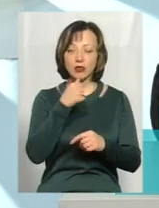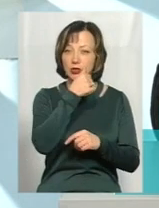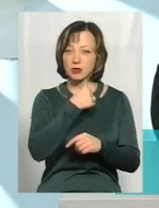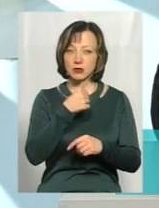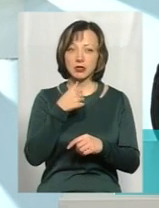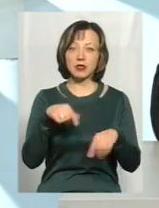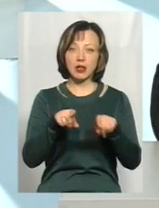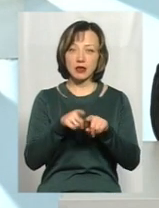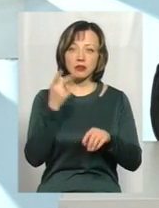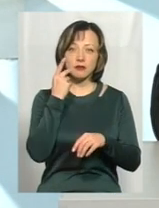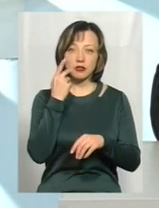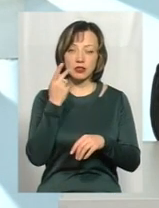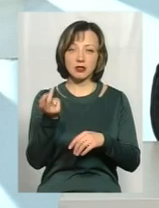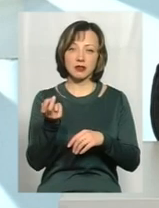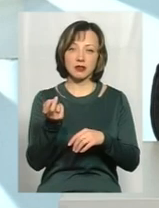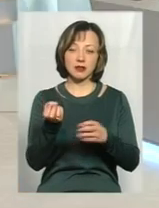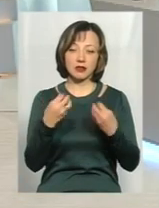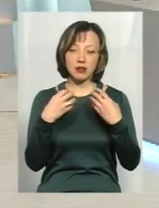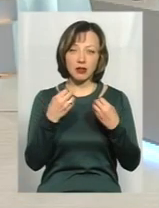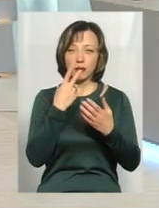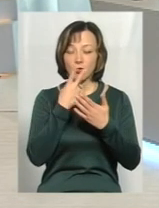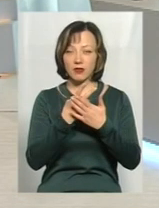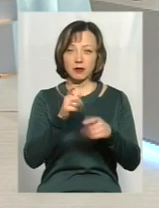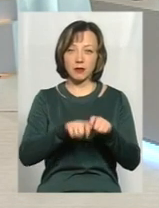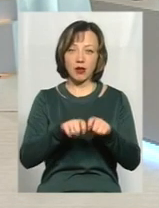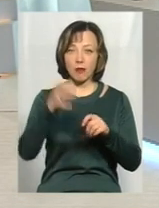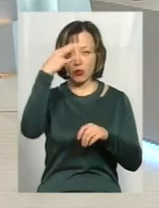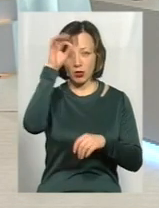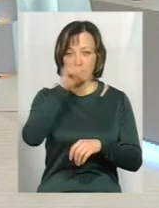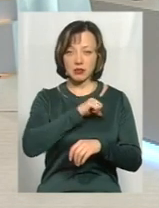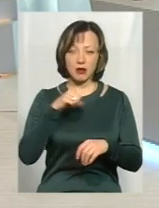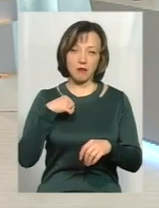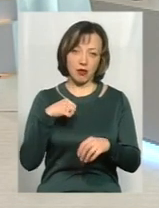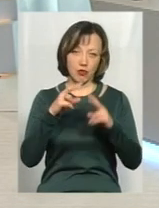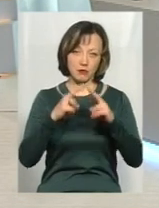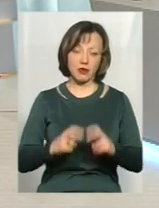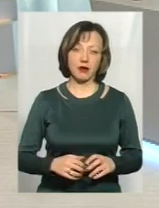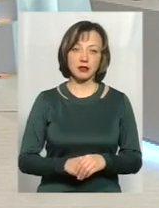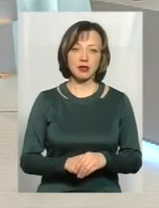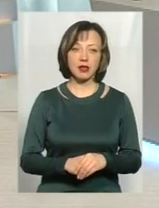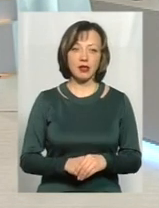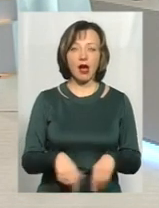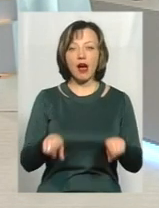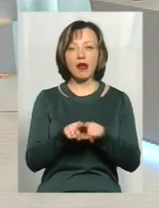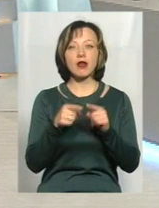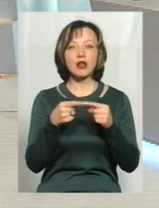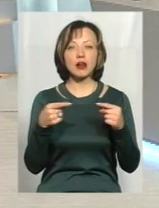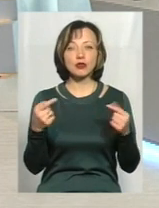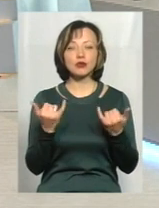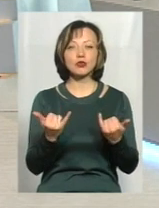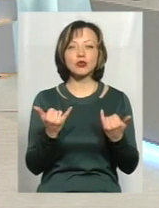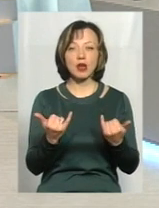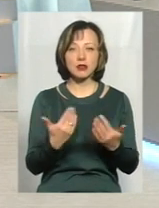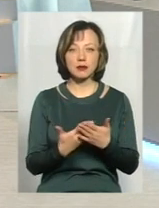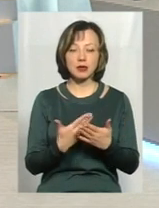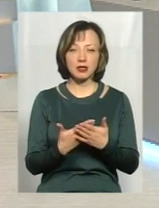що такий-то завжди здає, подивіться, придіть. Далі поліція сама вже розбереться, зробить роботи. А такі речі більш сучасні,